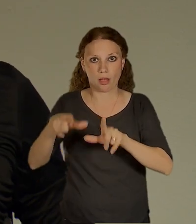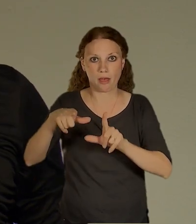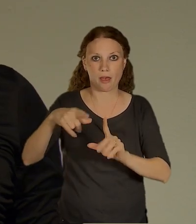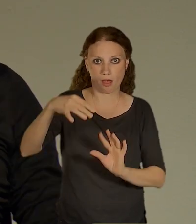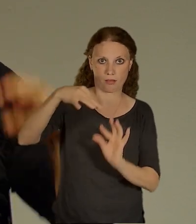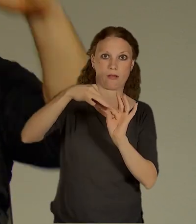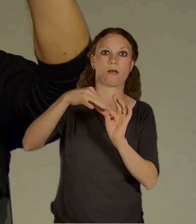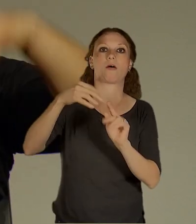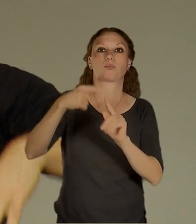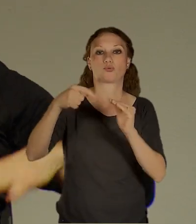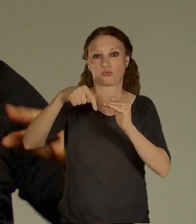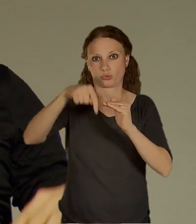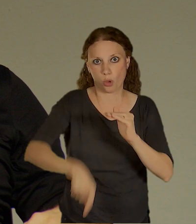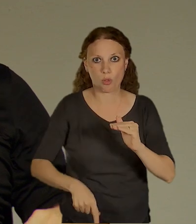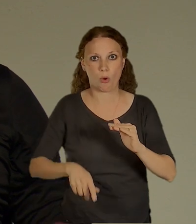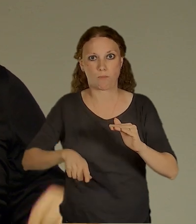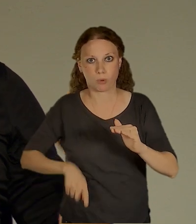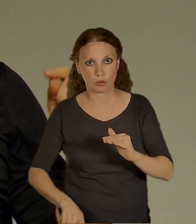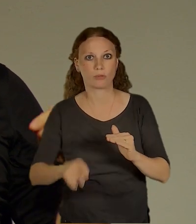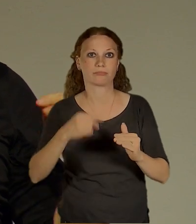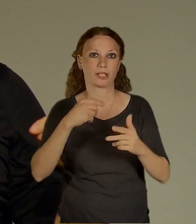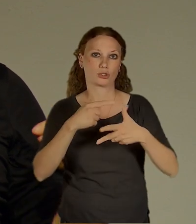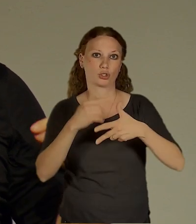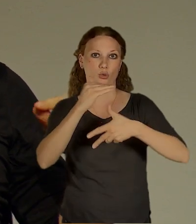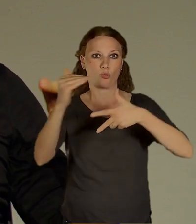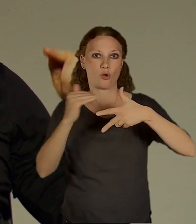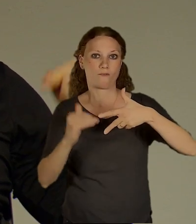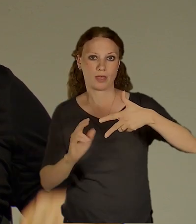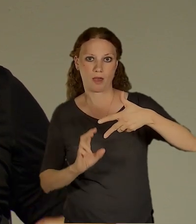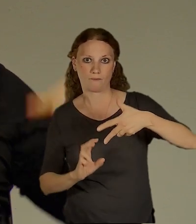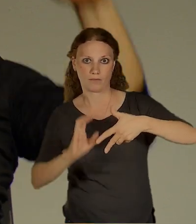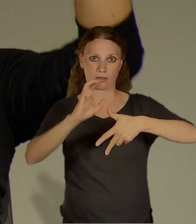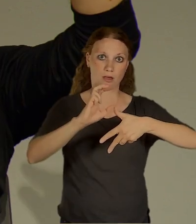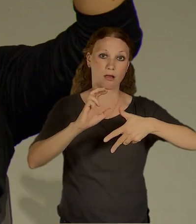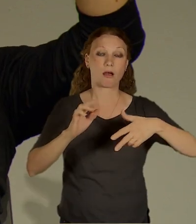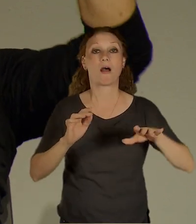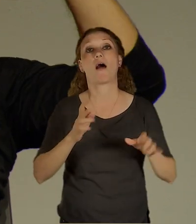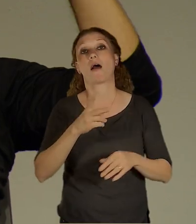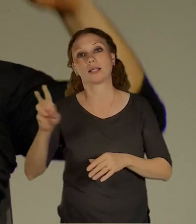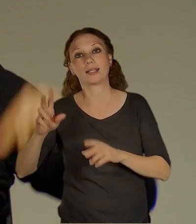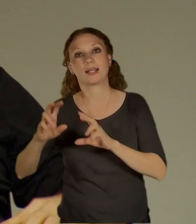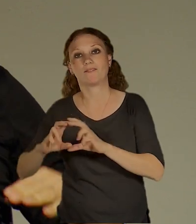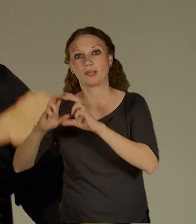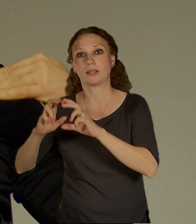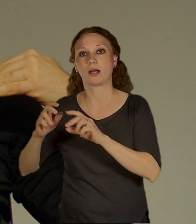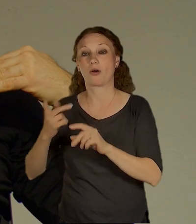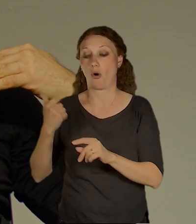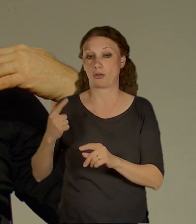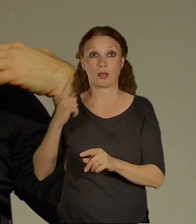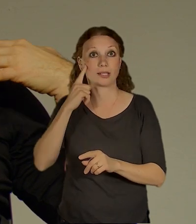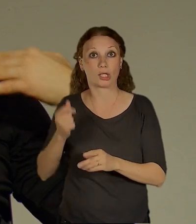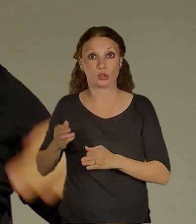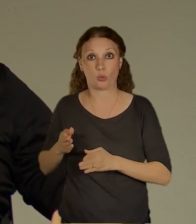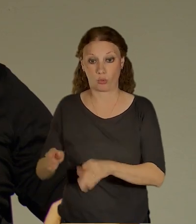podchodů, takže propojí tři ty úrovně. Některé ty výtahy zase propojí všechny úrovně z té nádražní ulice, že bude